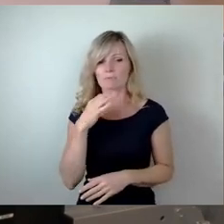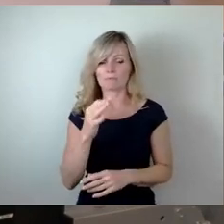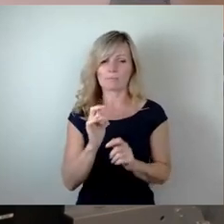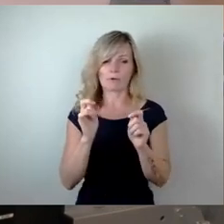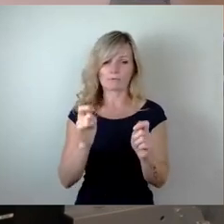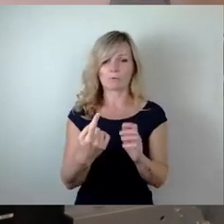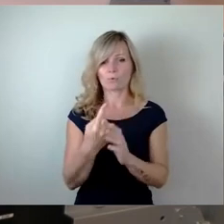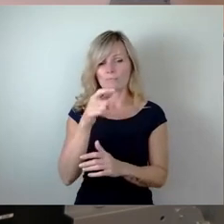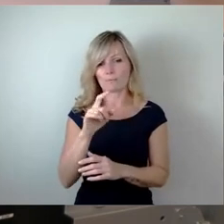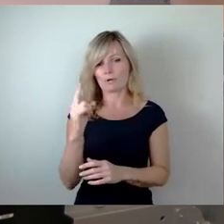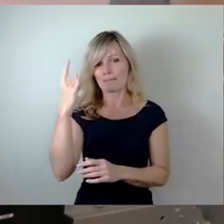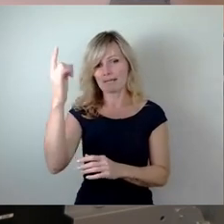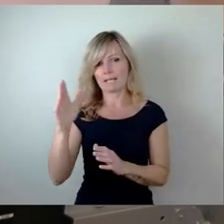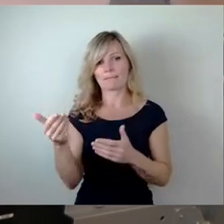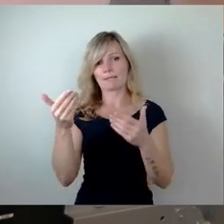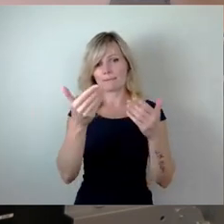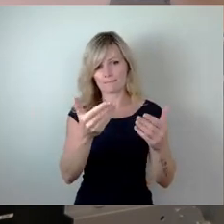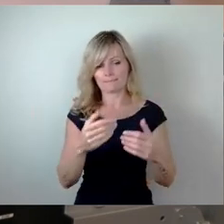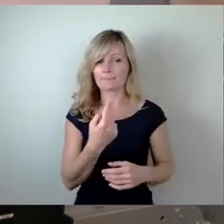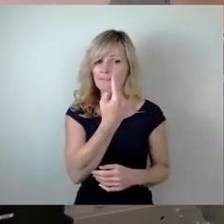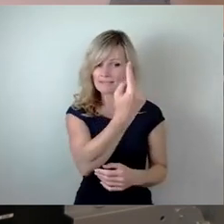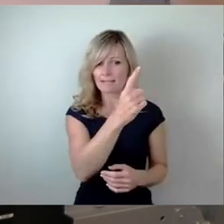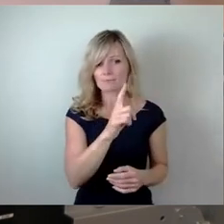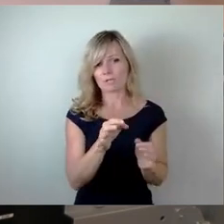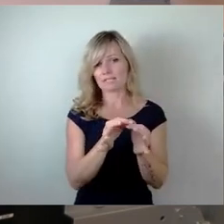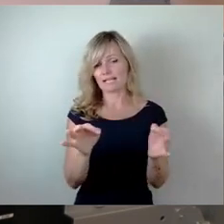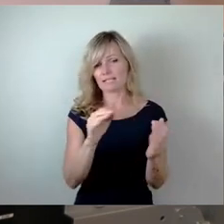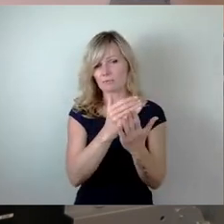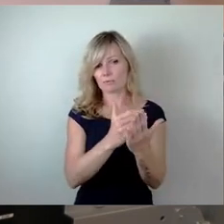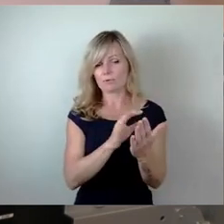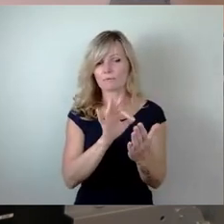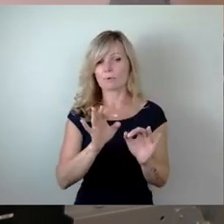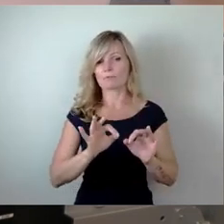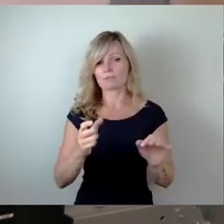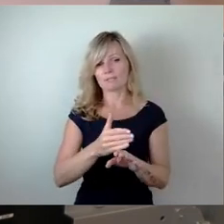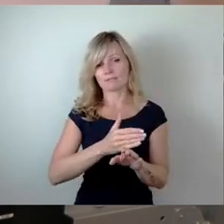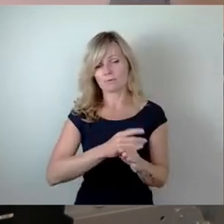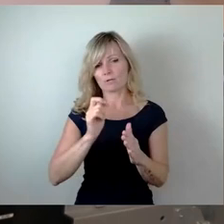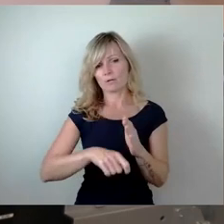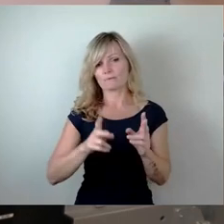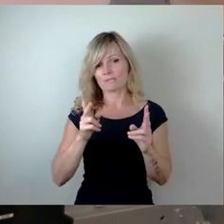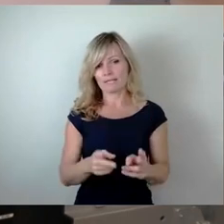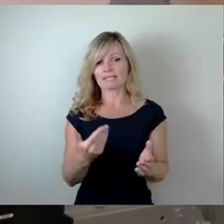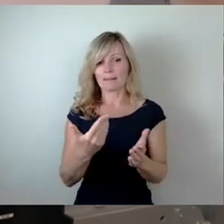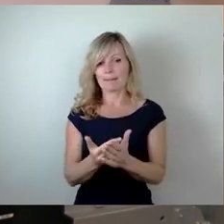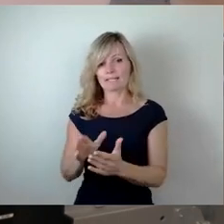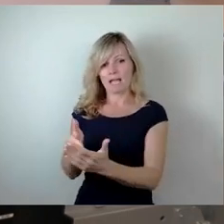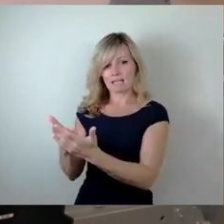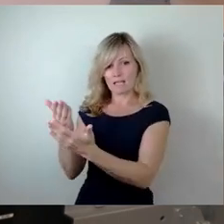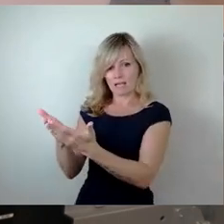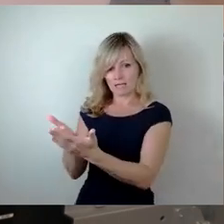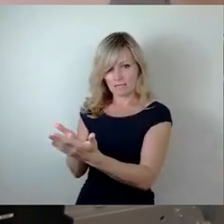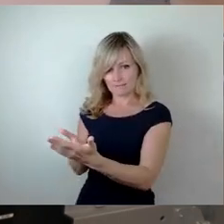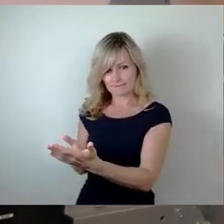Oberbürgermeisters abzugeben, eine Satzung über ein besonderes Vorkaufsrecht gemäß vorliegendem Antrag zu erarbeiten. Die Mitglieder des